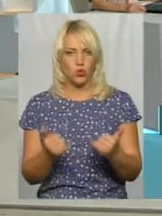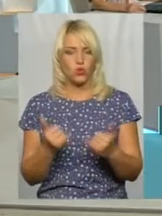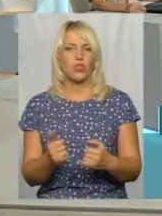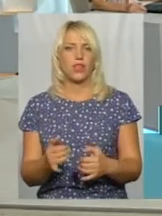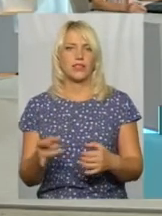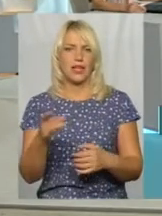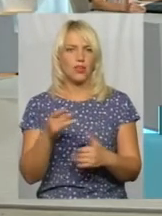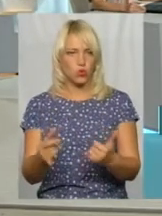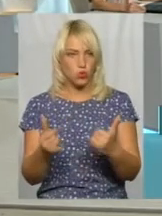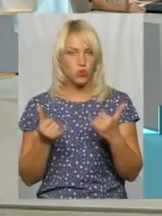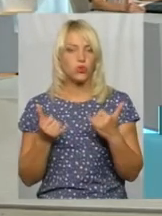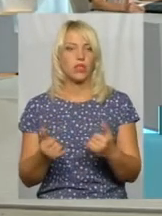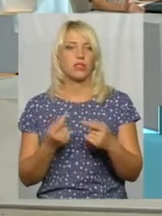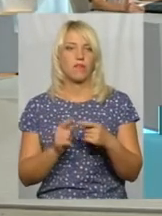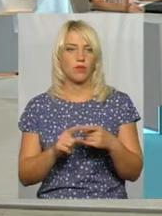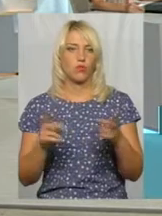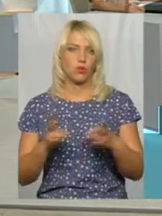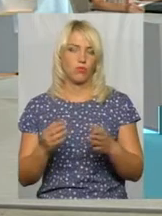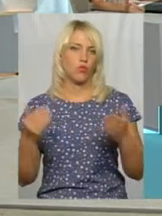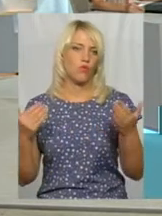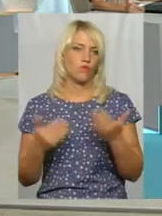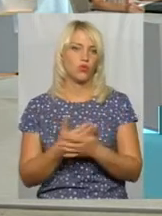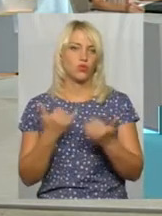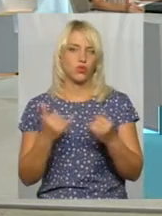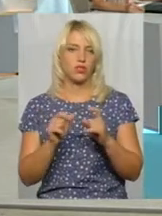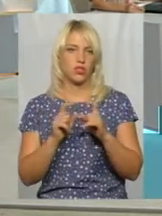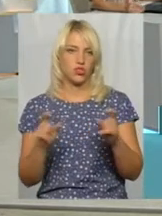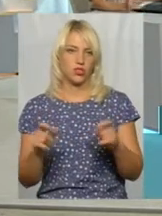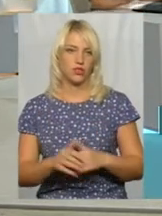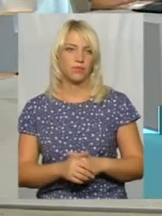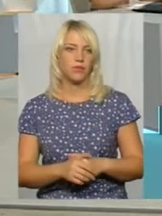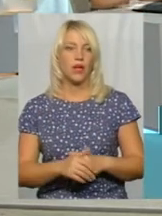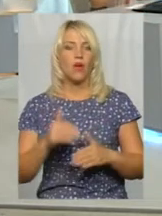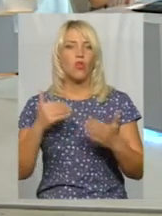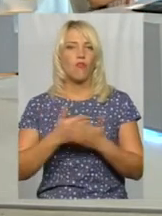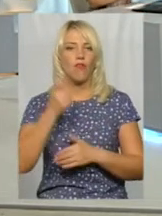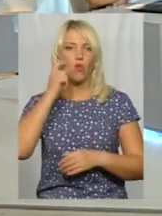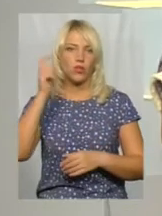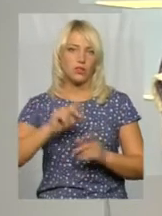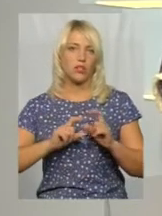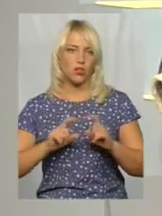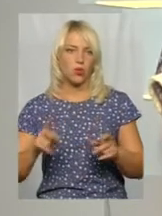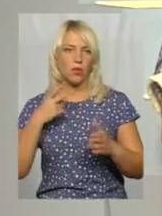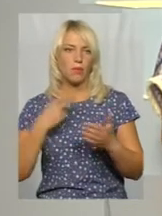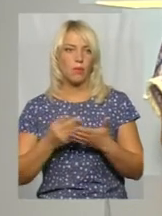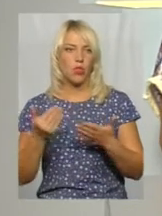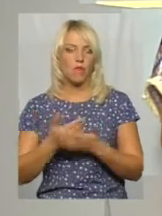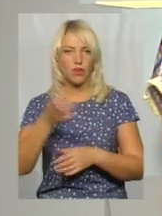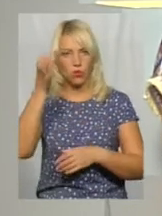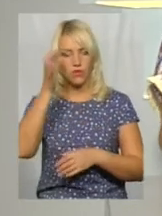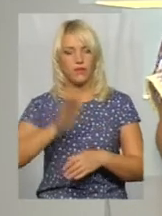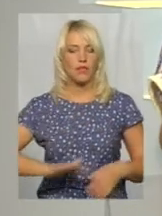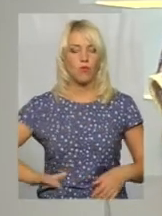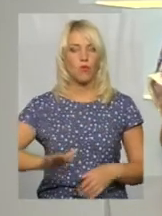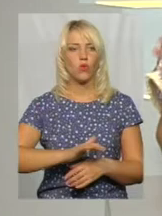сучасний, і він потребує нових сучасних шкіл. Нова українська школа передбачає новий освітній